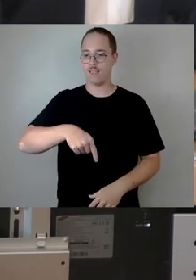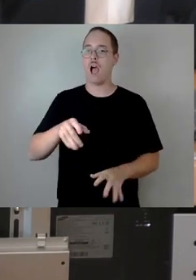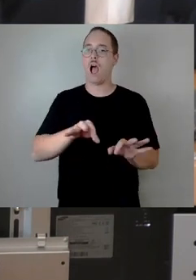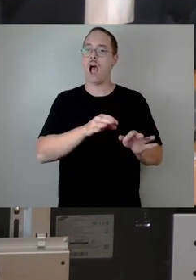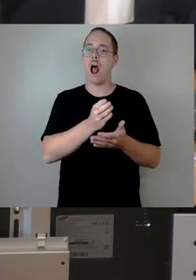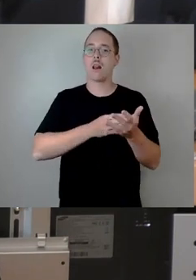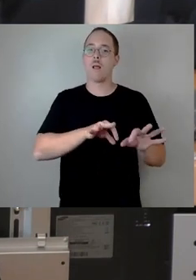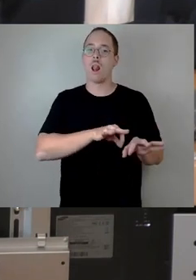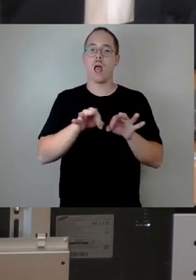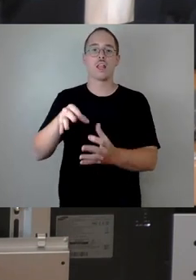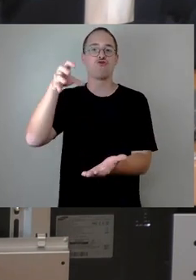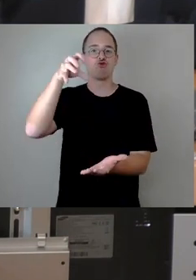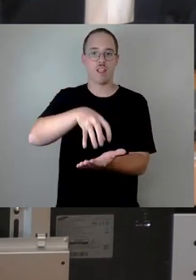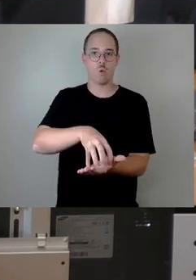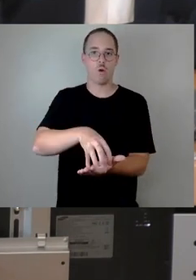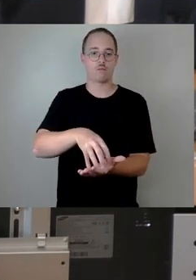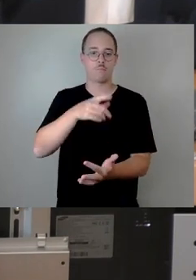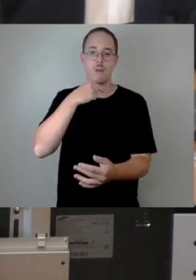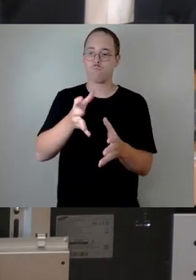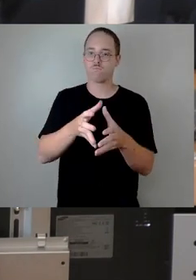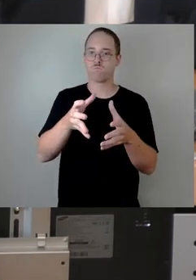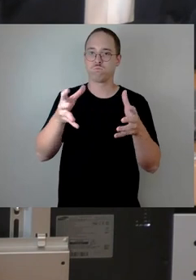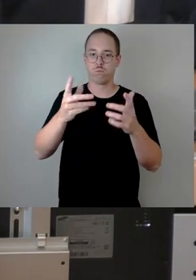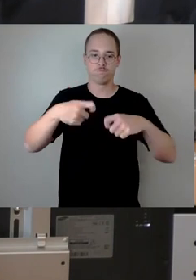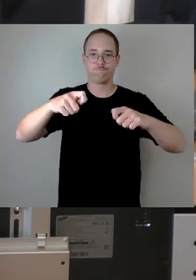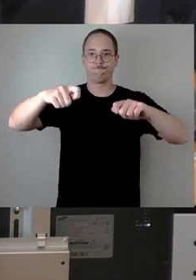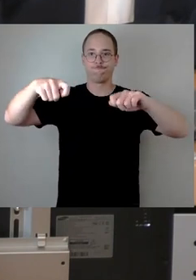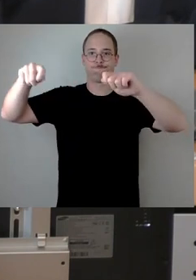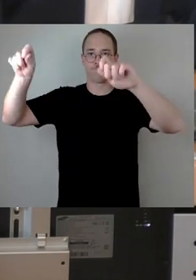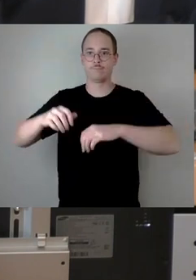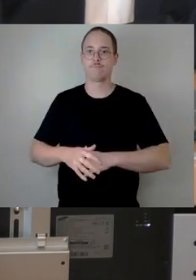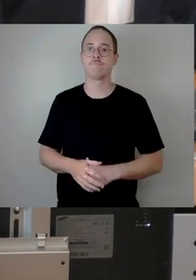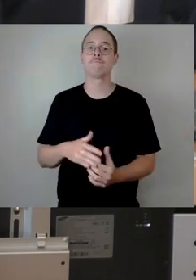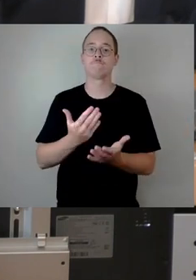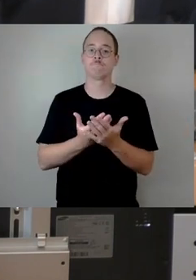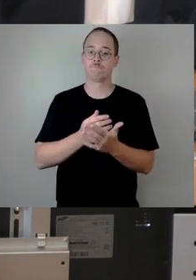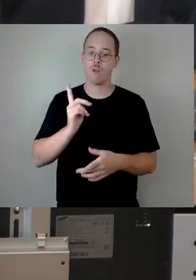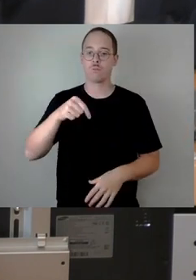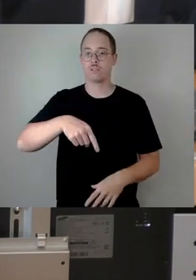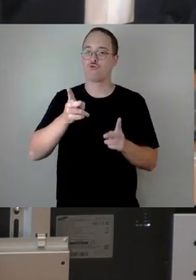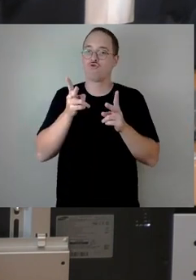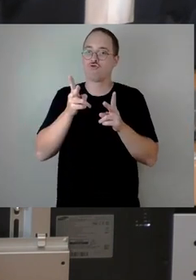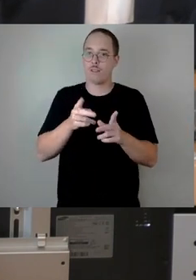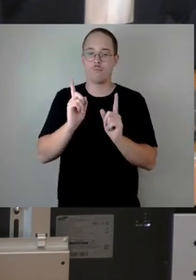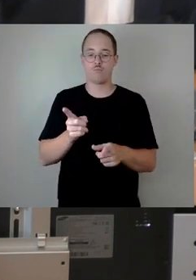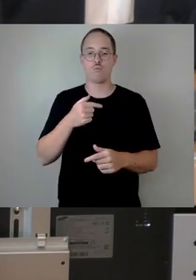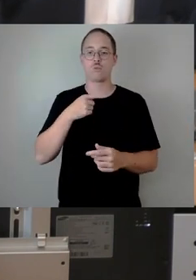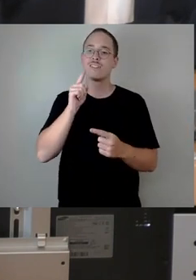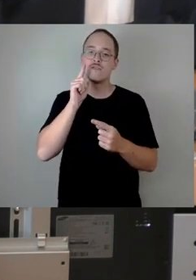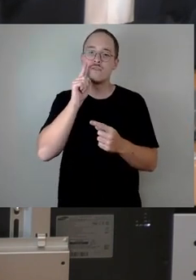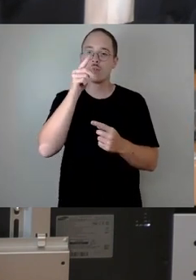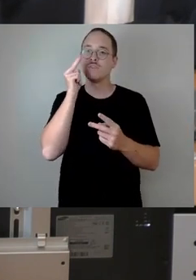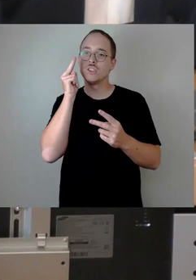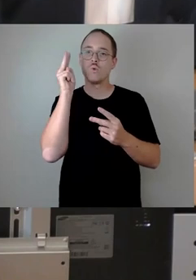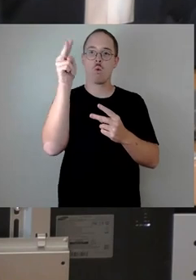Dies erfordert auch von uns als Stadt vorausschauende Entscheidungen für den Dresdner Norden und dies in Bereichen der Infrastruktur,